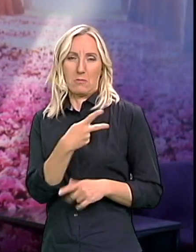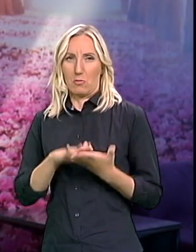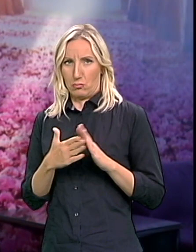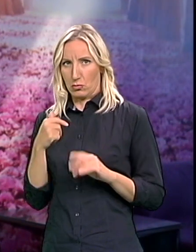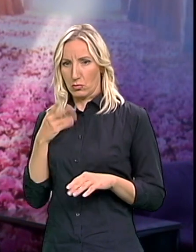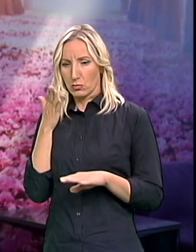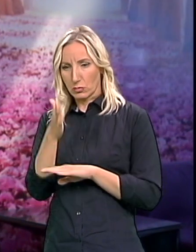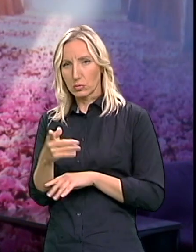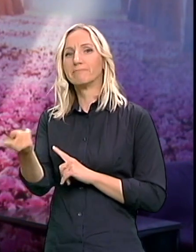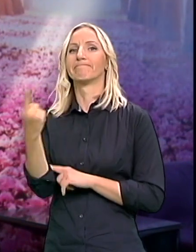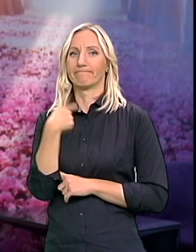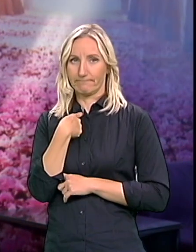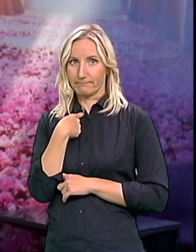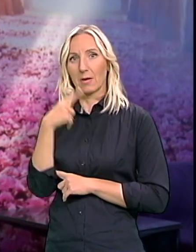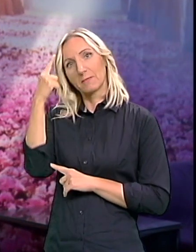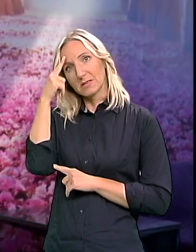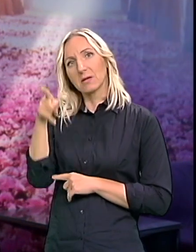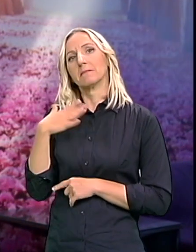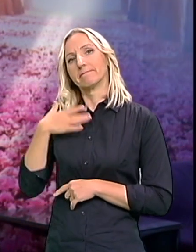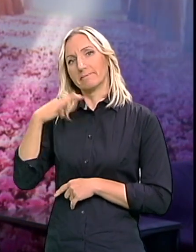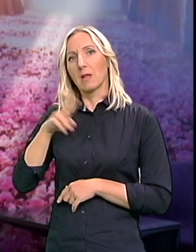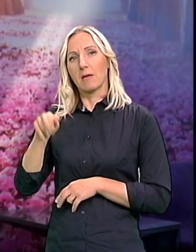Ona misli da Veljko ima autizam